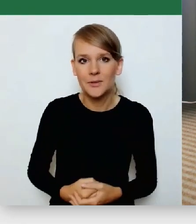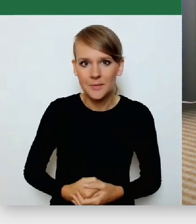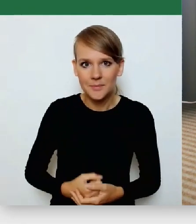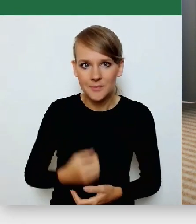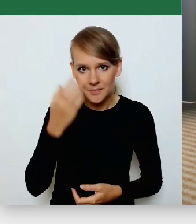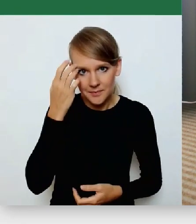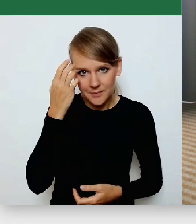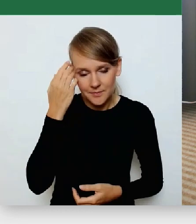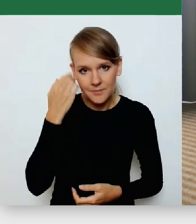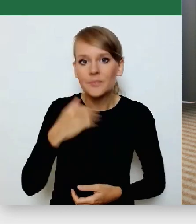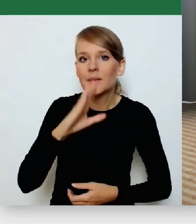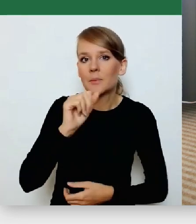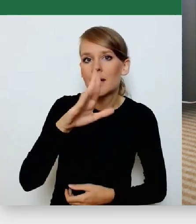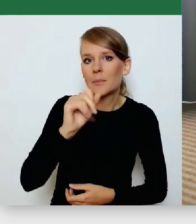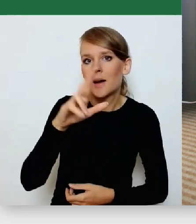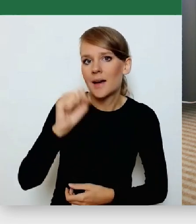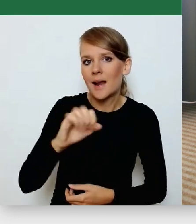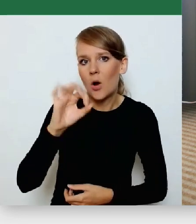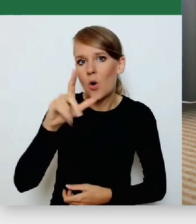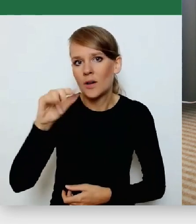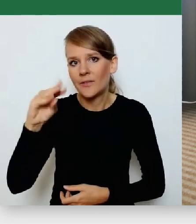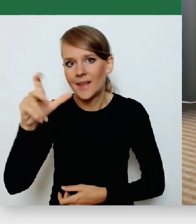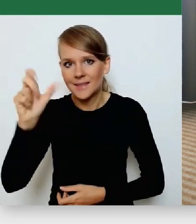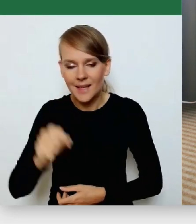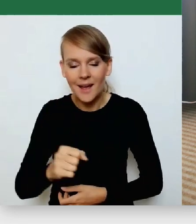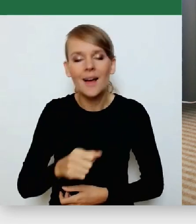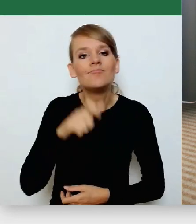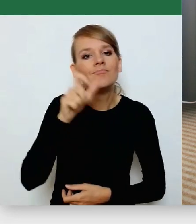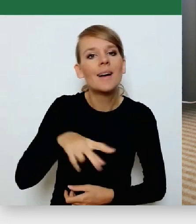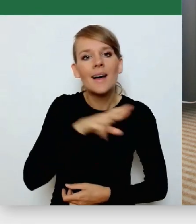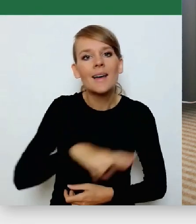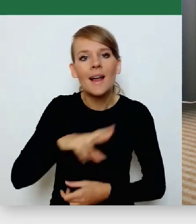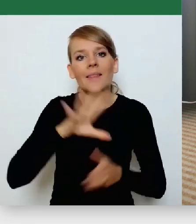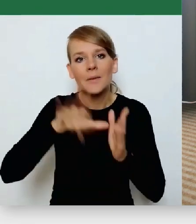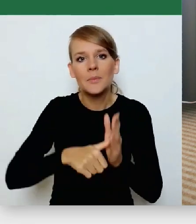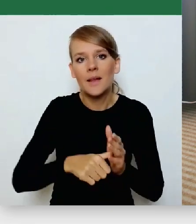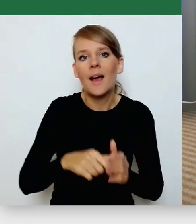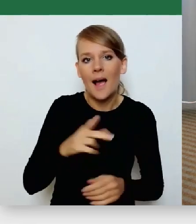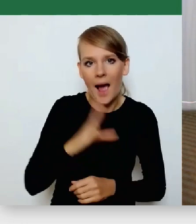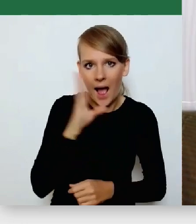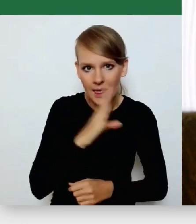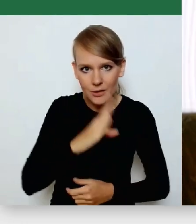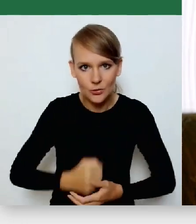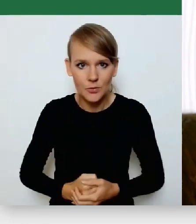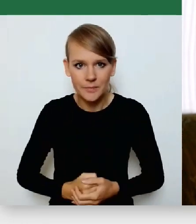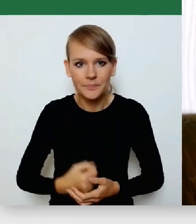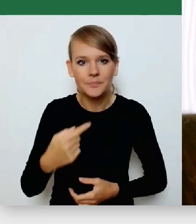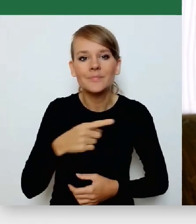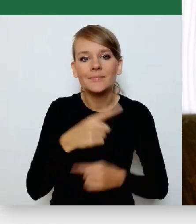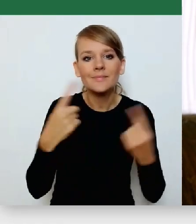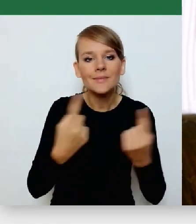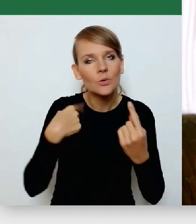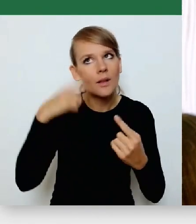zabrać głos. Barbara Oliwiecka, radna miasta Kalisza. Ja, jak mi się skojarzyła ta sytuacja, mam córkę w